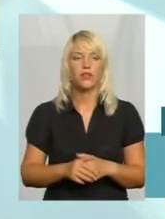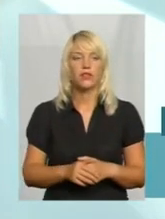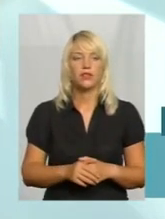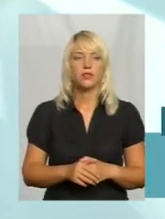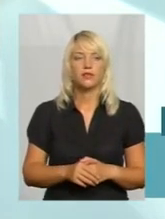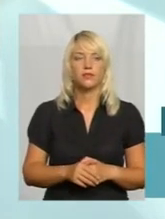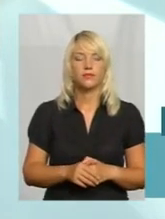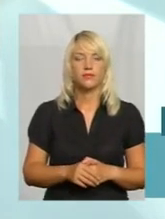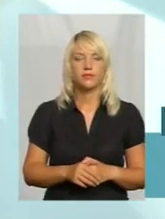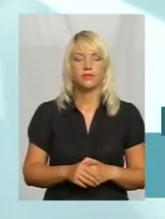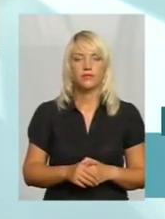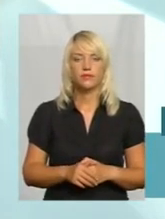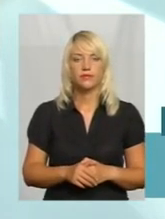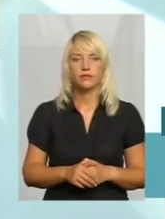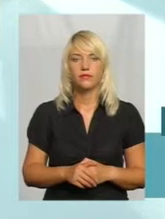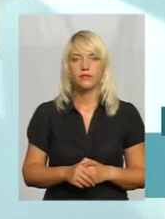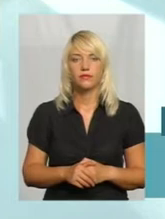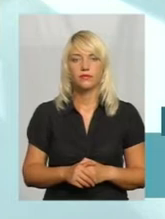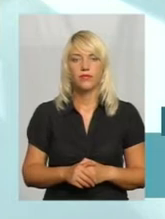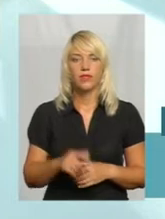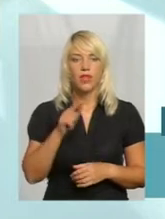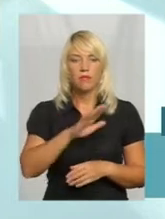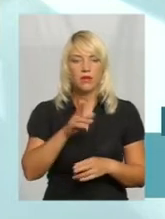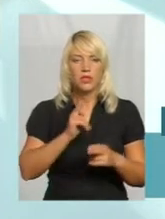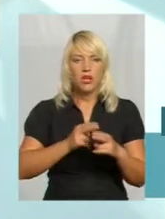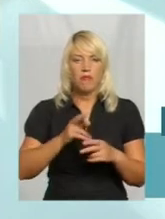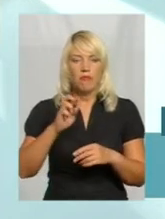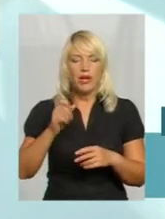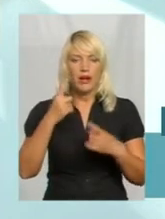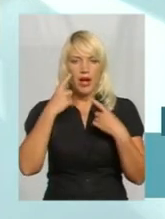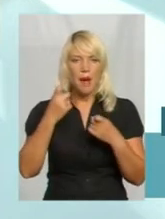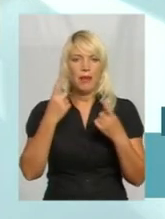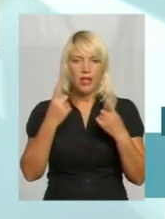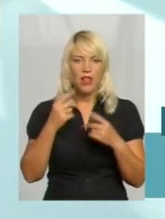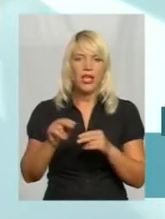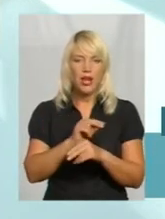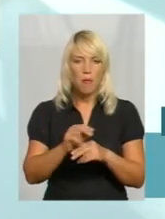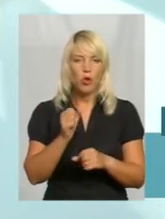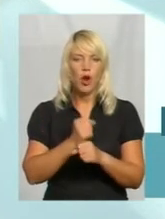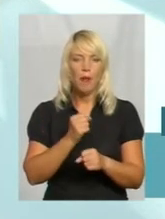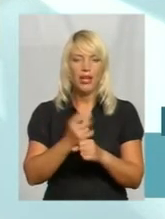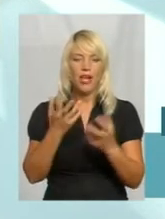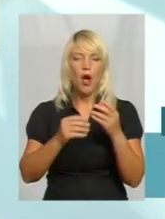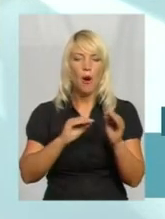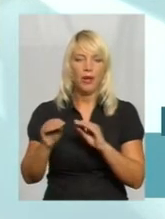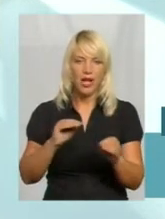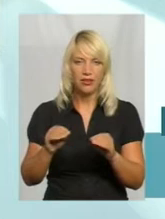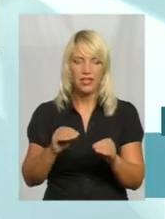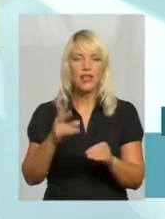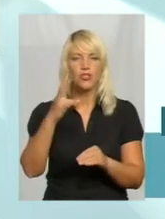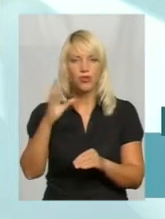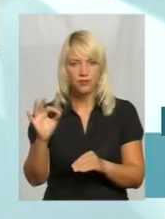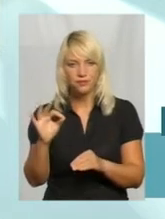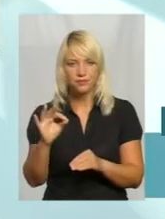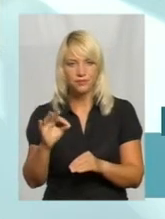звичайно, там би не мешало і капітальний ремонт зробити, і обладнання. Але